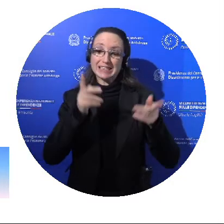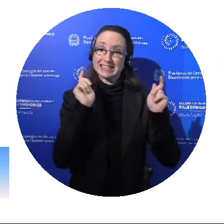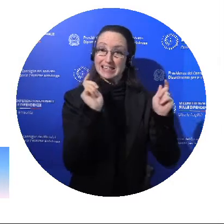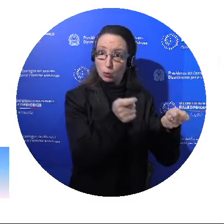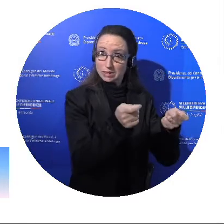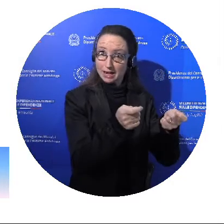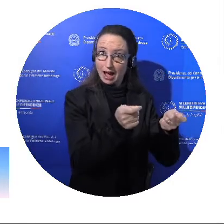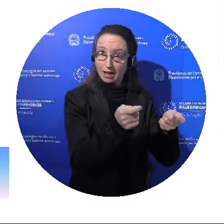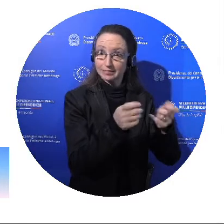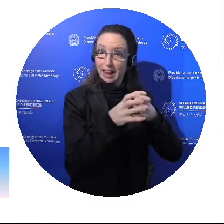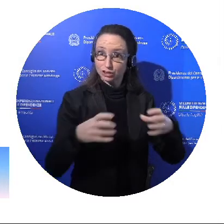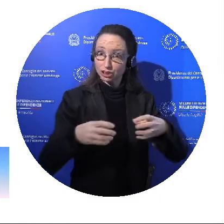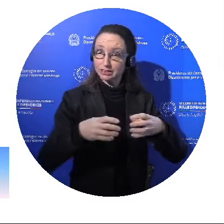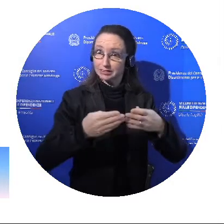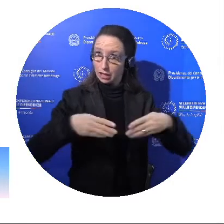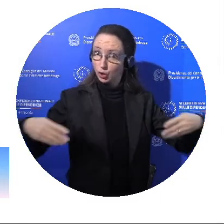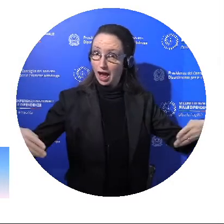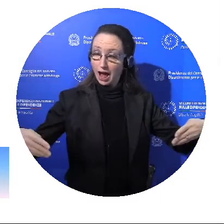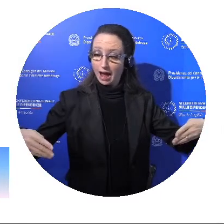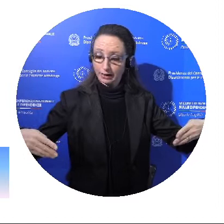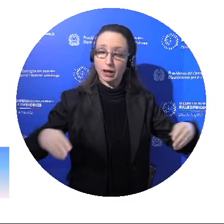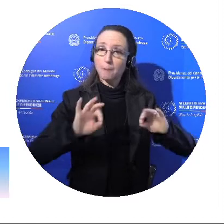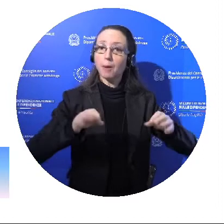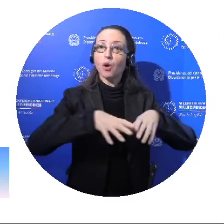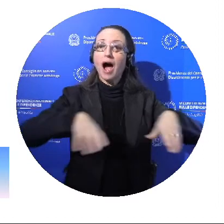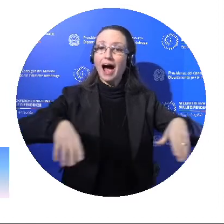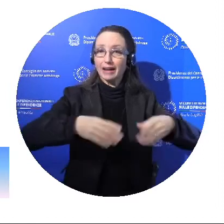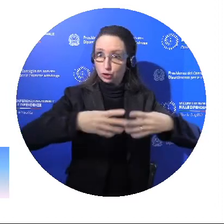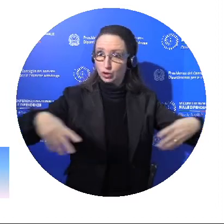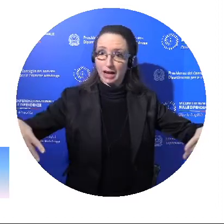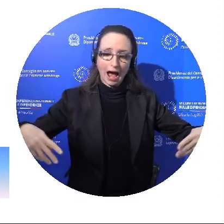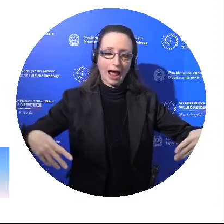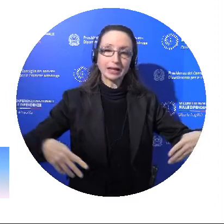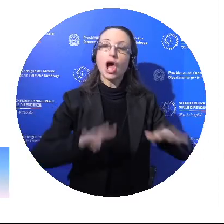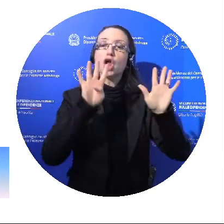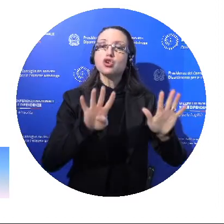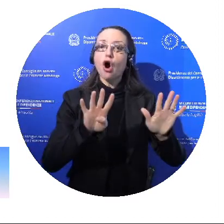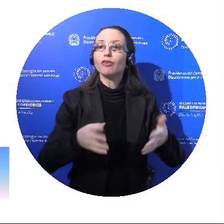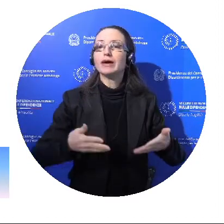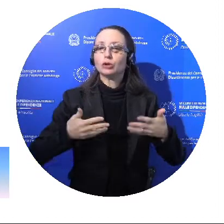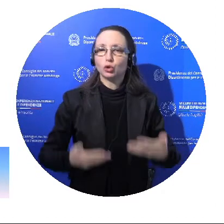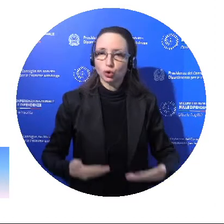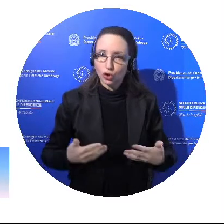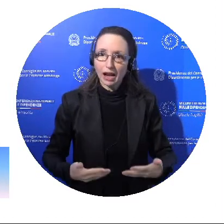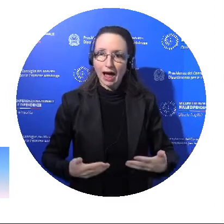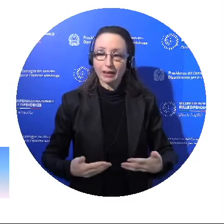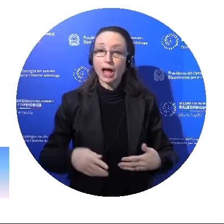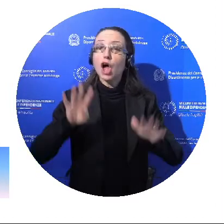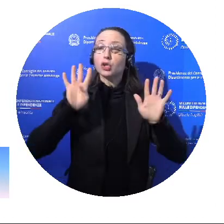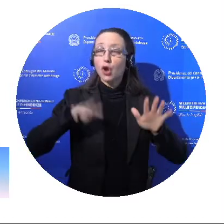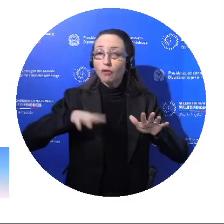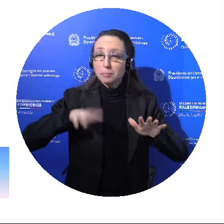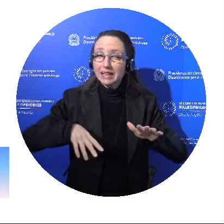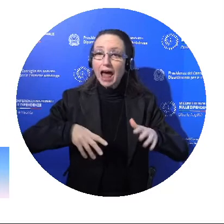'Agenzia delle Dogane in aree doganali circa 9 tonnellate, quindi 9.000 kg di